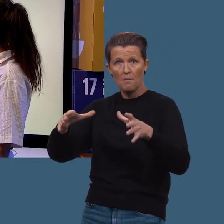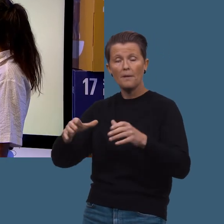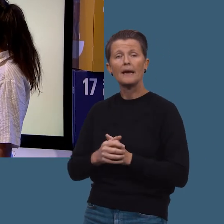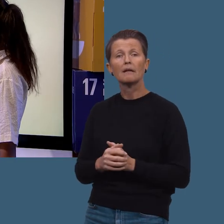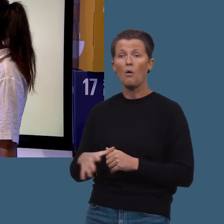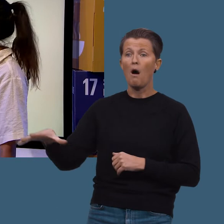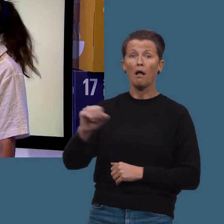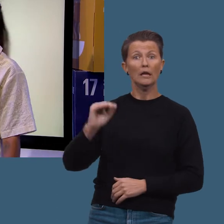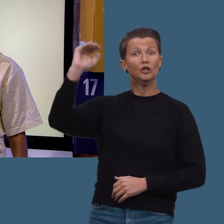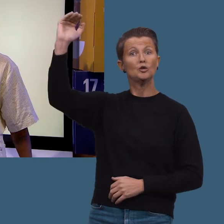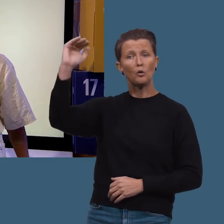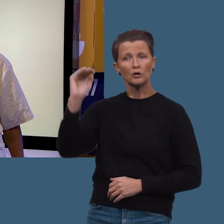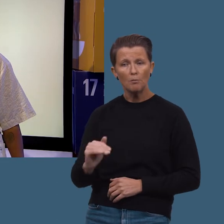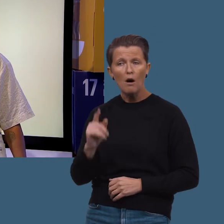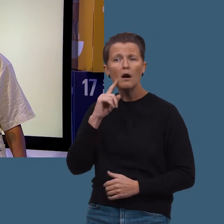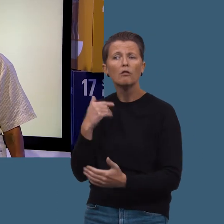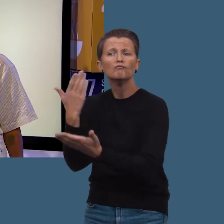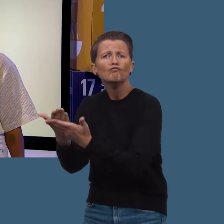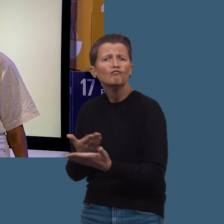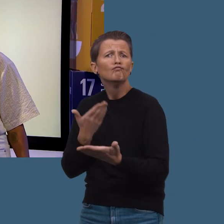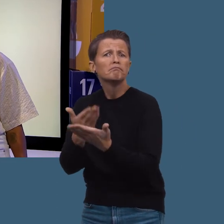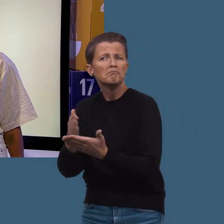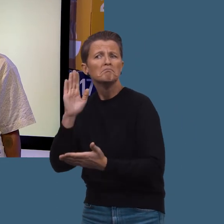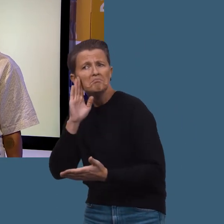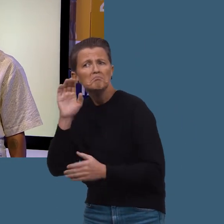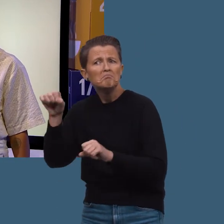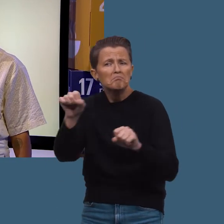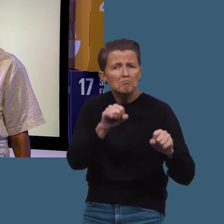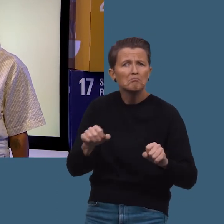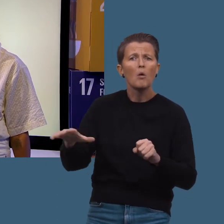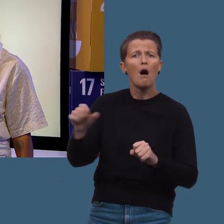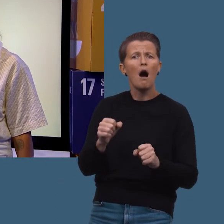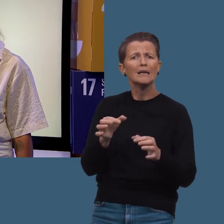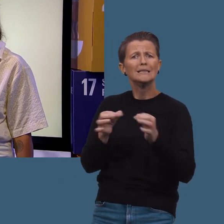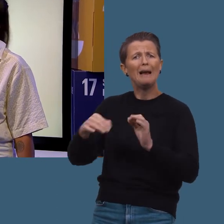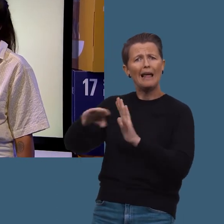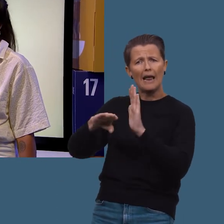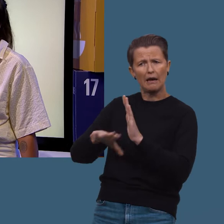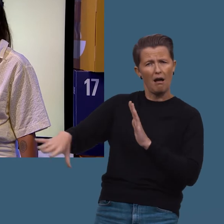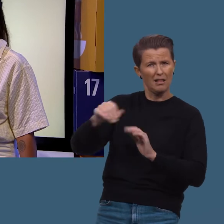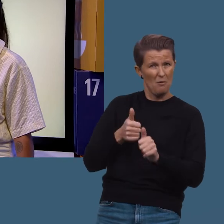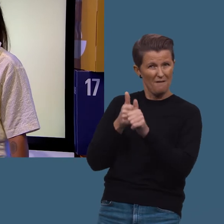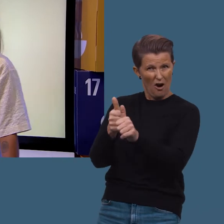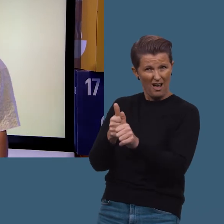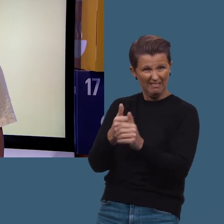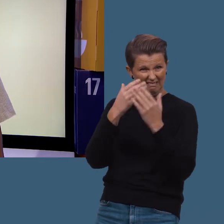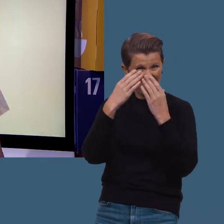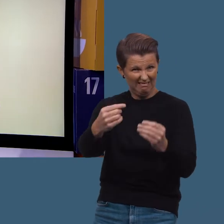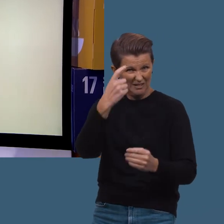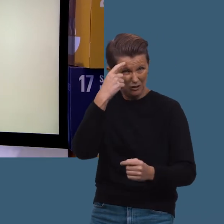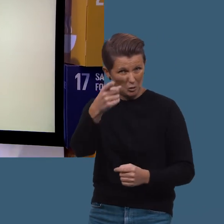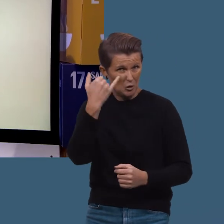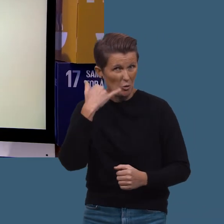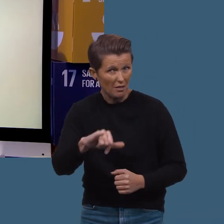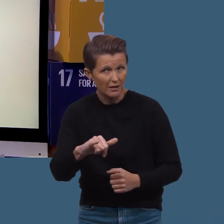Men at alle store som små blir hørt, og at det er noen spilleregler som alle må spille til. Jeg vet ikke om det ga